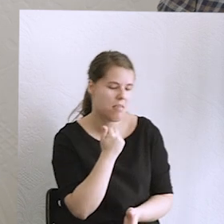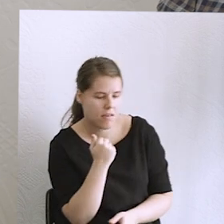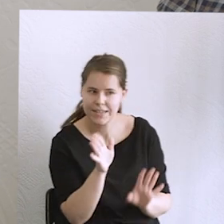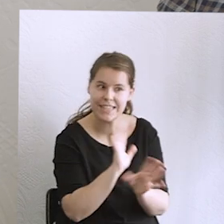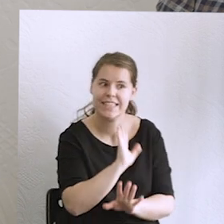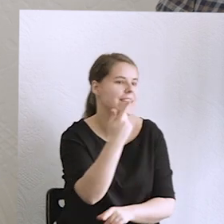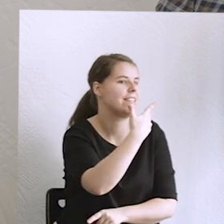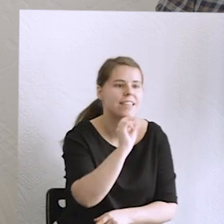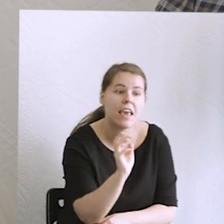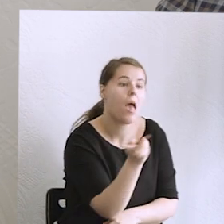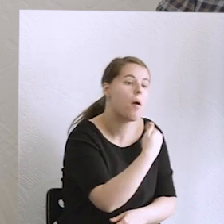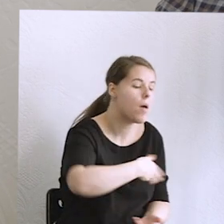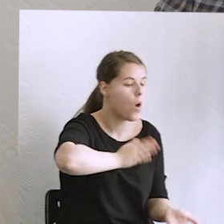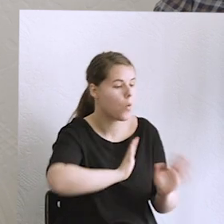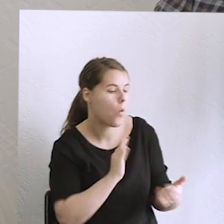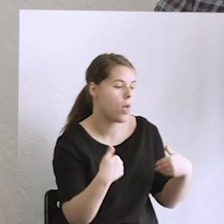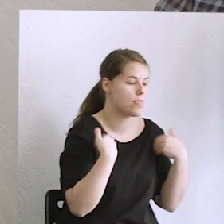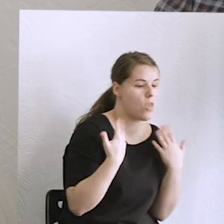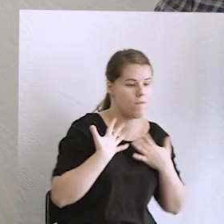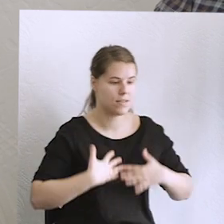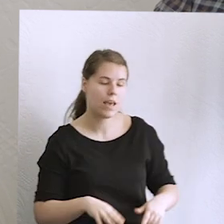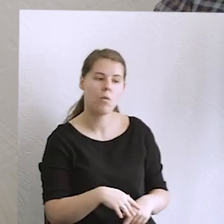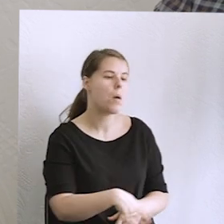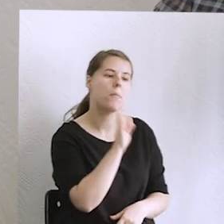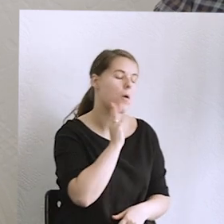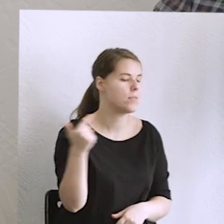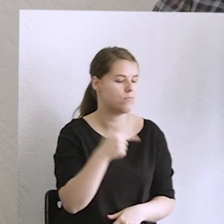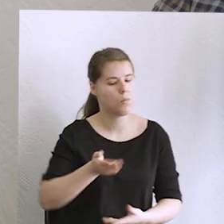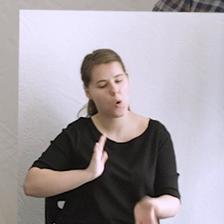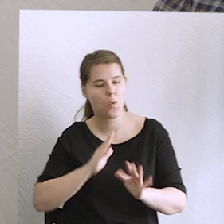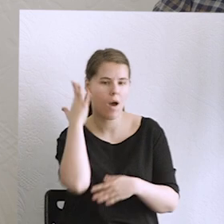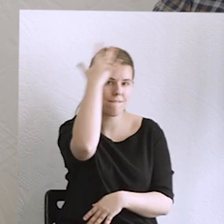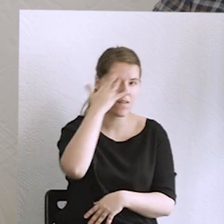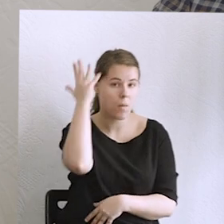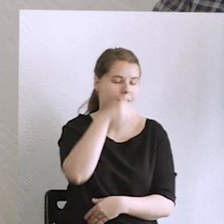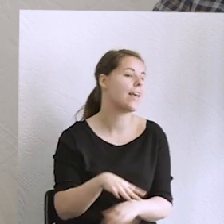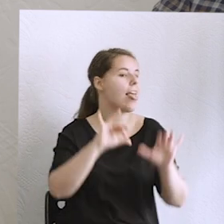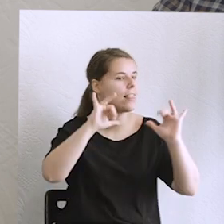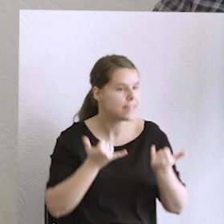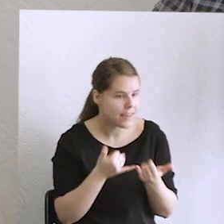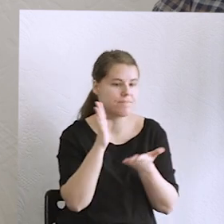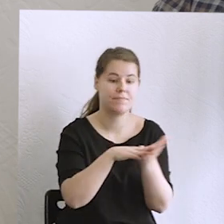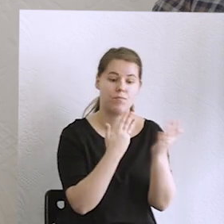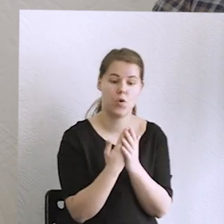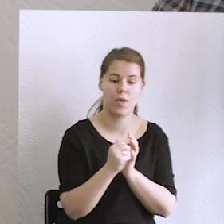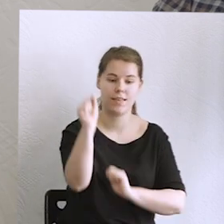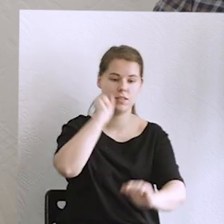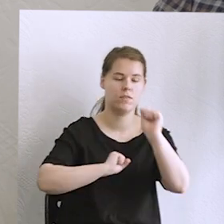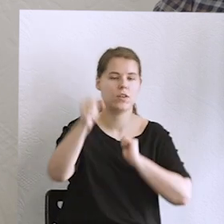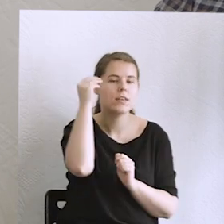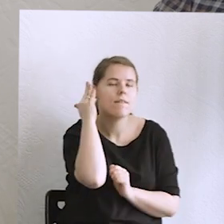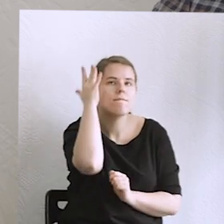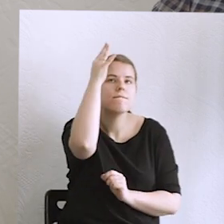zdrowie, tak samo powinniśmy dbać o naszą wyobraźnię. Jedną z metod są proste ćwiczenia wizualizacyjne, będące